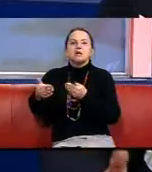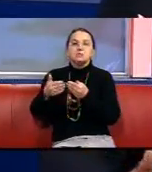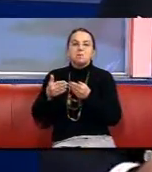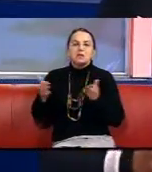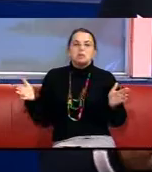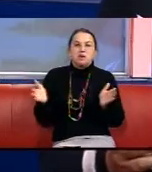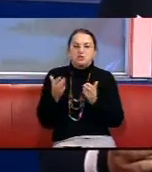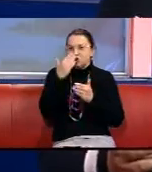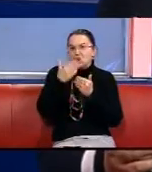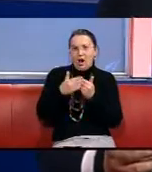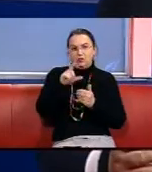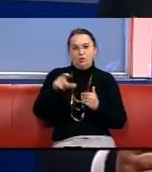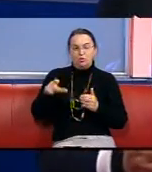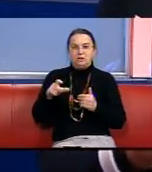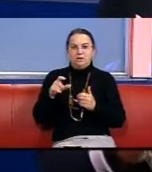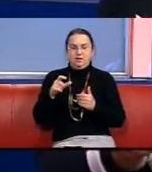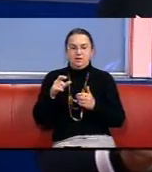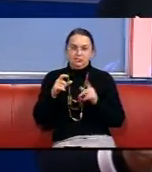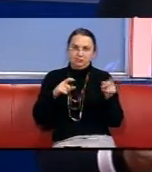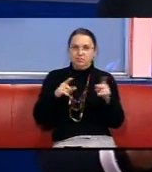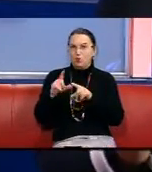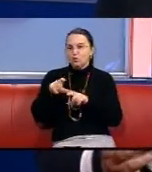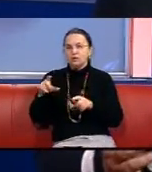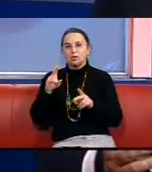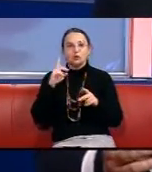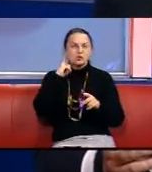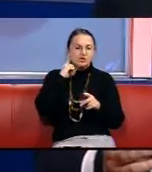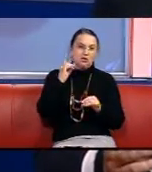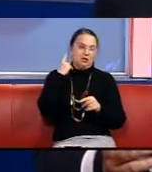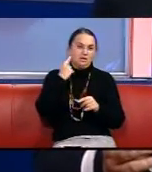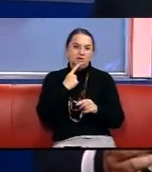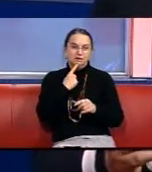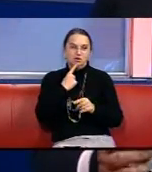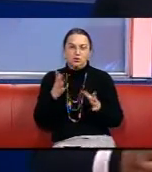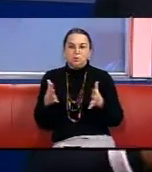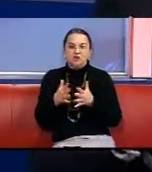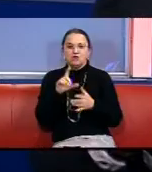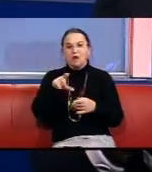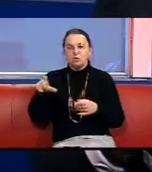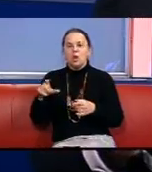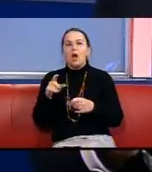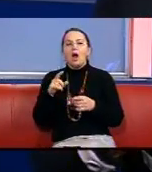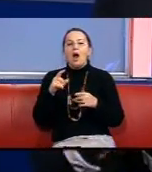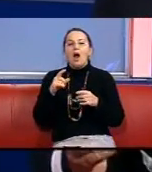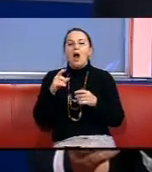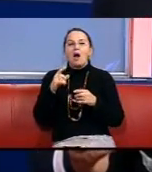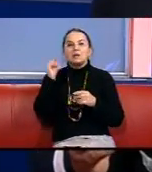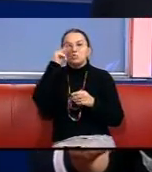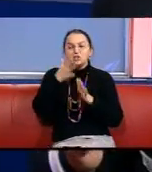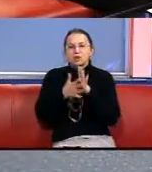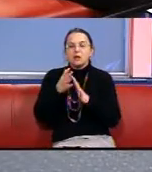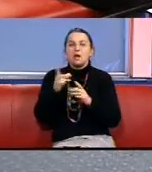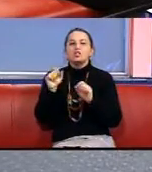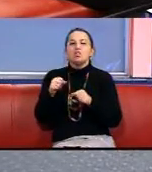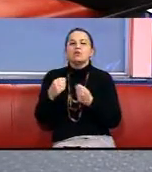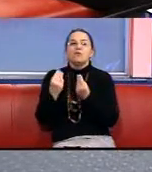слуха, і розширяє можливості тех людей, які проблеми со слухом не мають Вони дають можливість соприкоснуться з